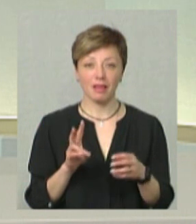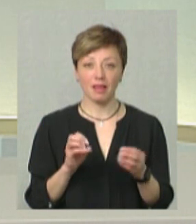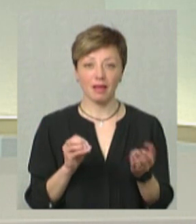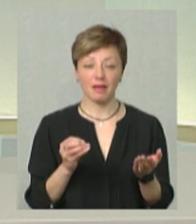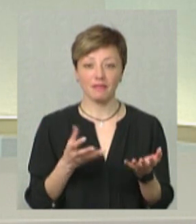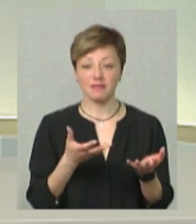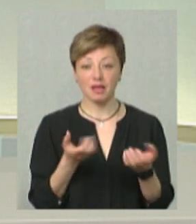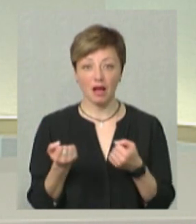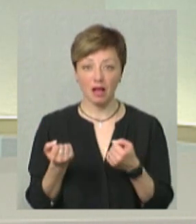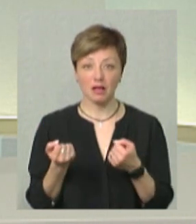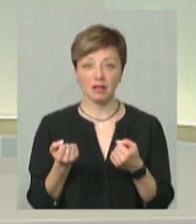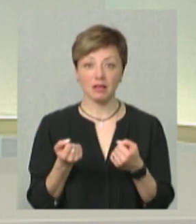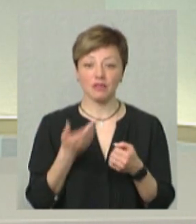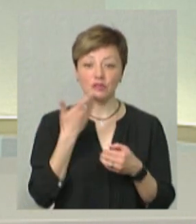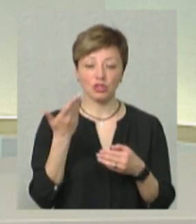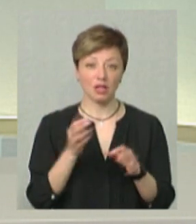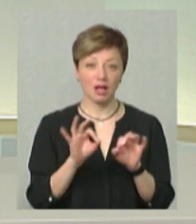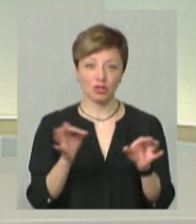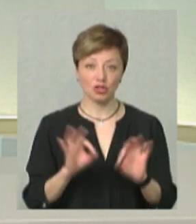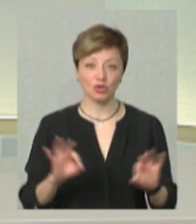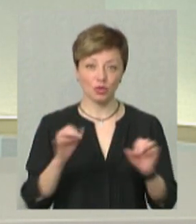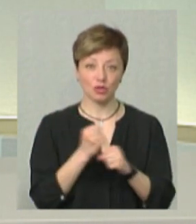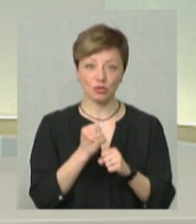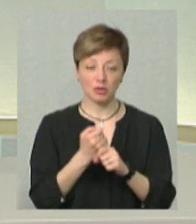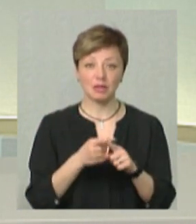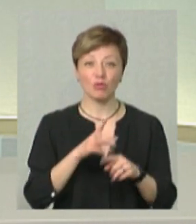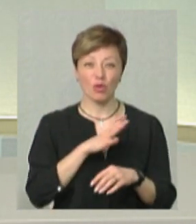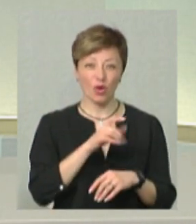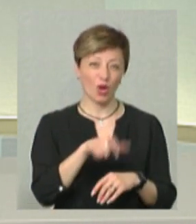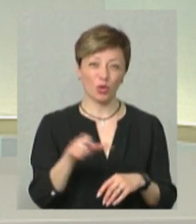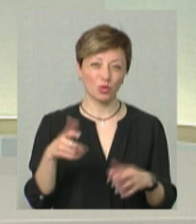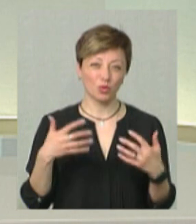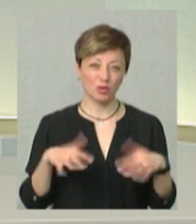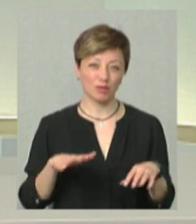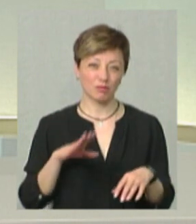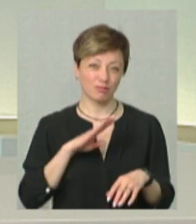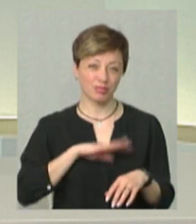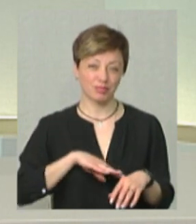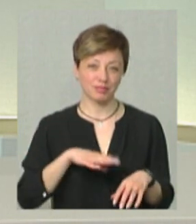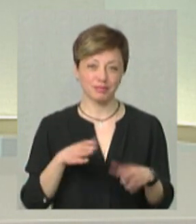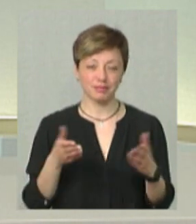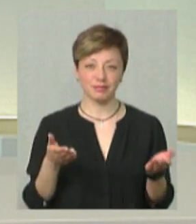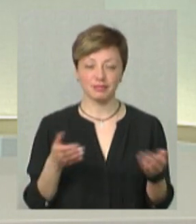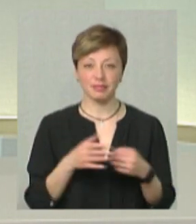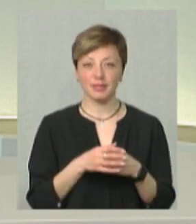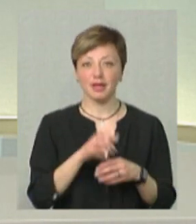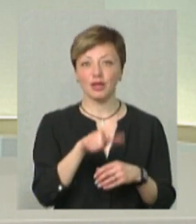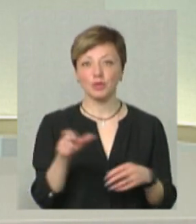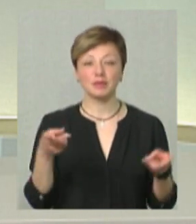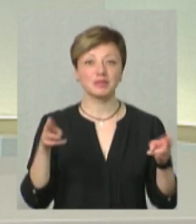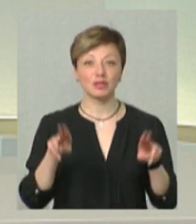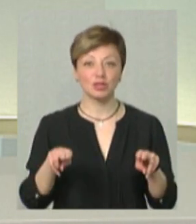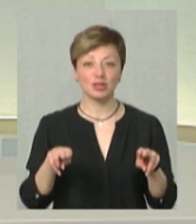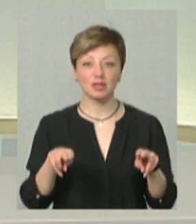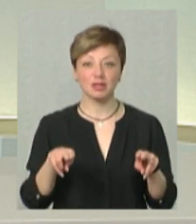взяли, відчиталися і нічого не зробили. Це було і люди… Війна людям залишається тими,